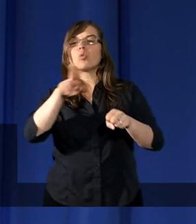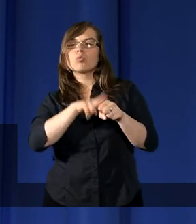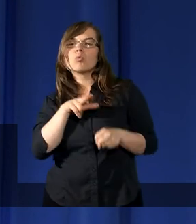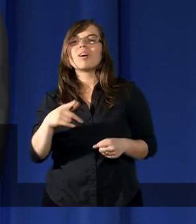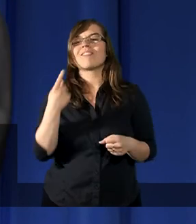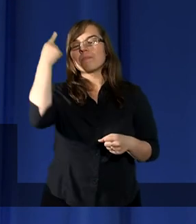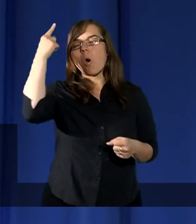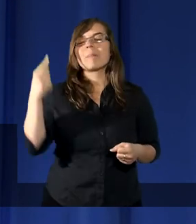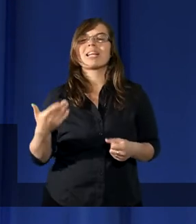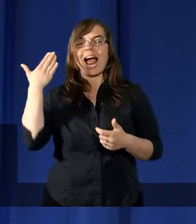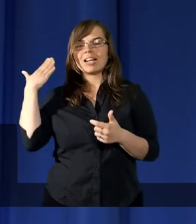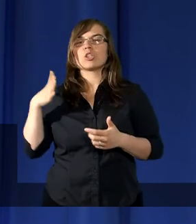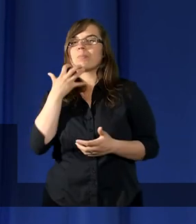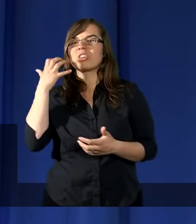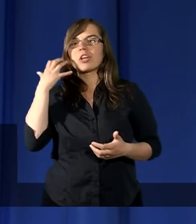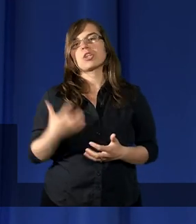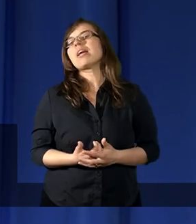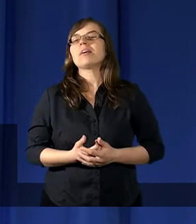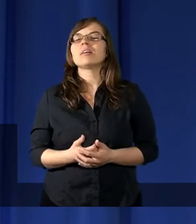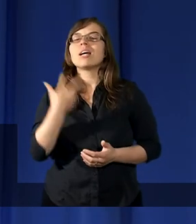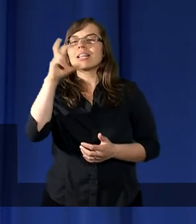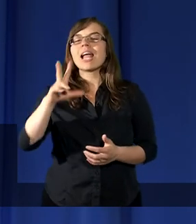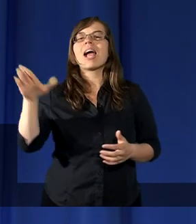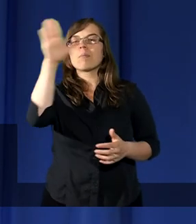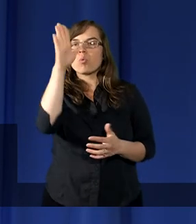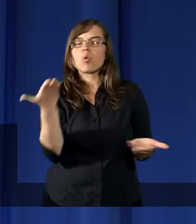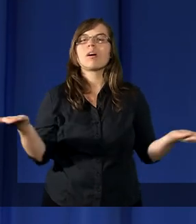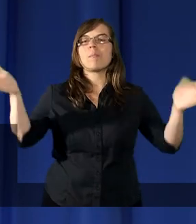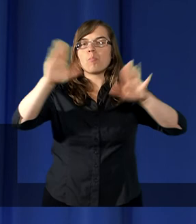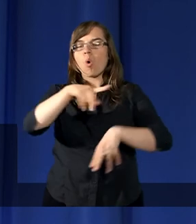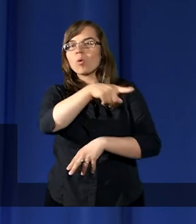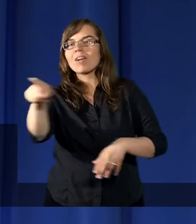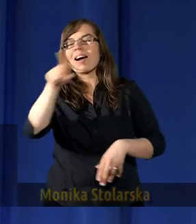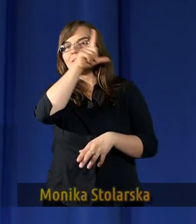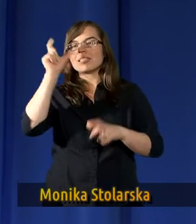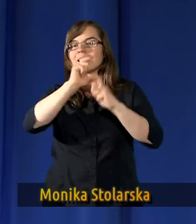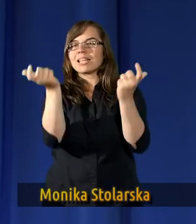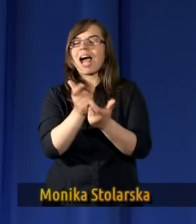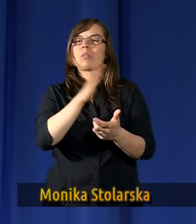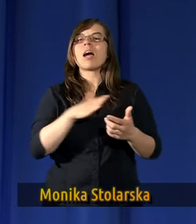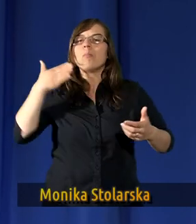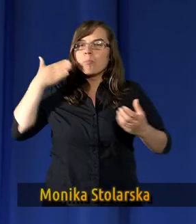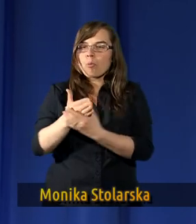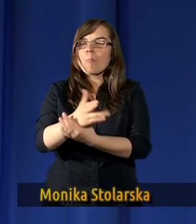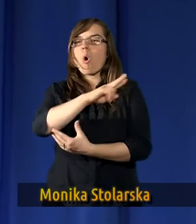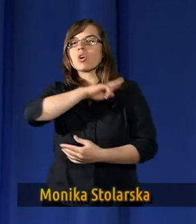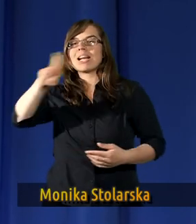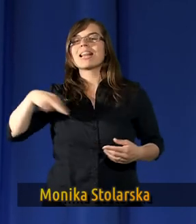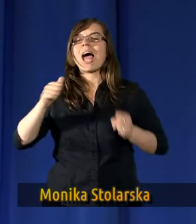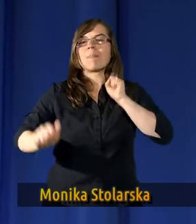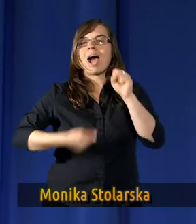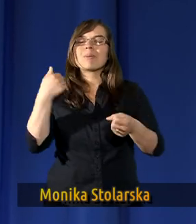też wspominaliśmy. Niech Pan błogosławi nas drodzy. Niech Pan dopomoże nam,